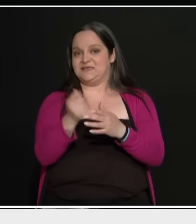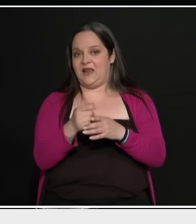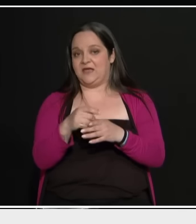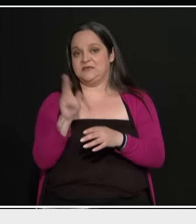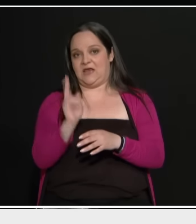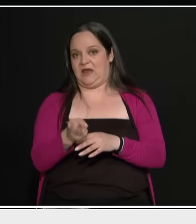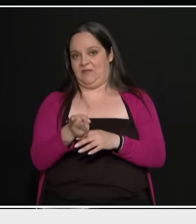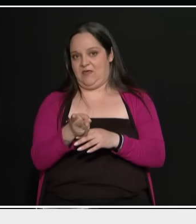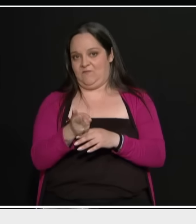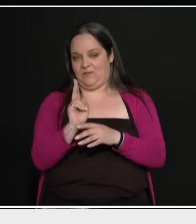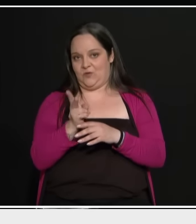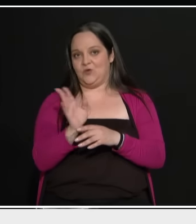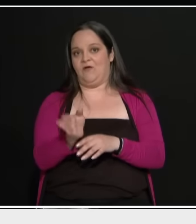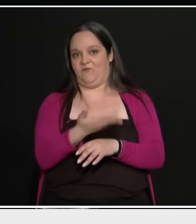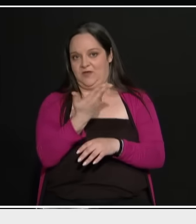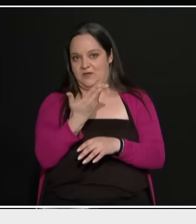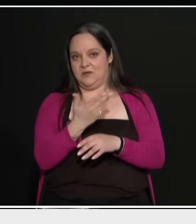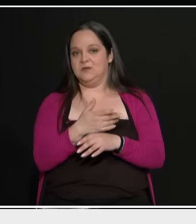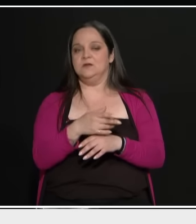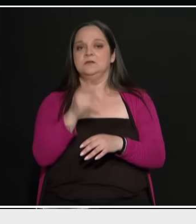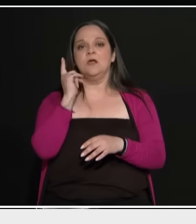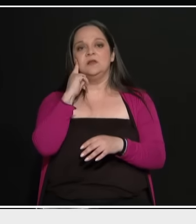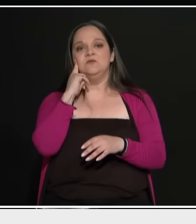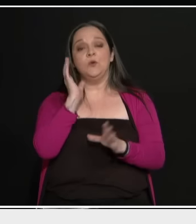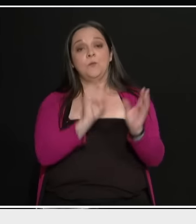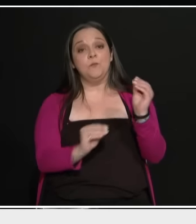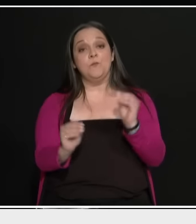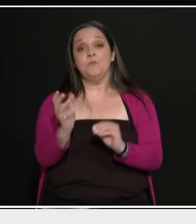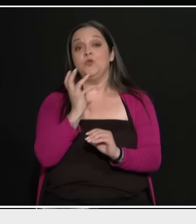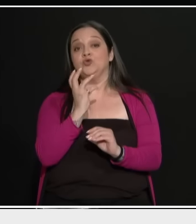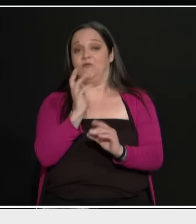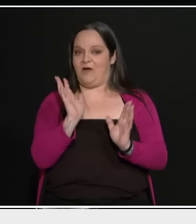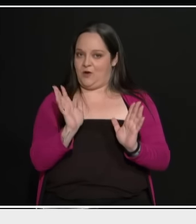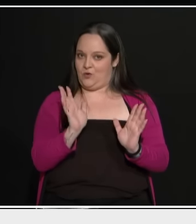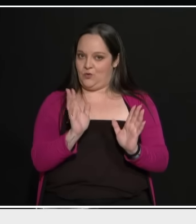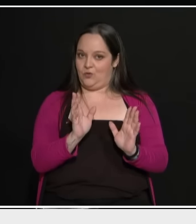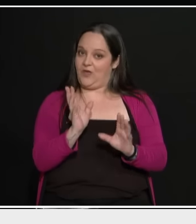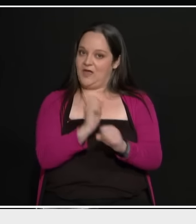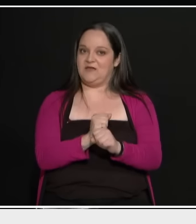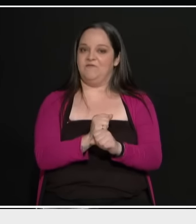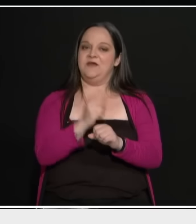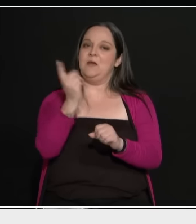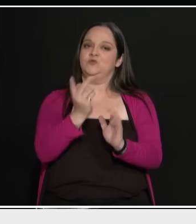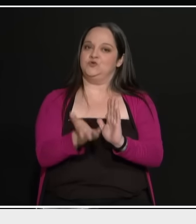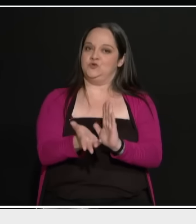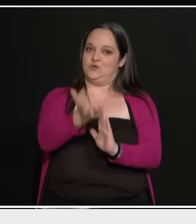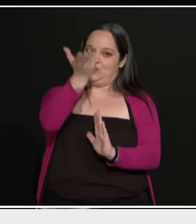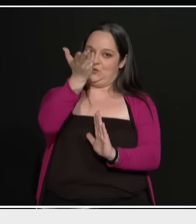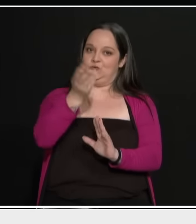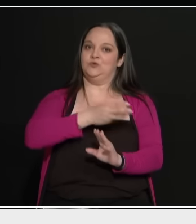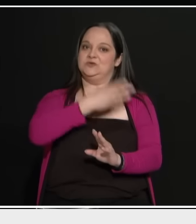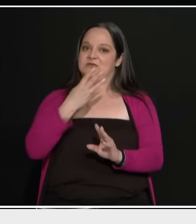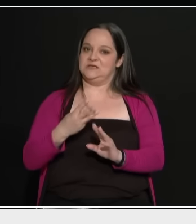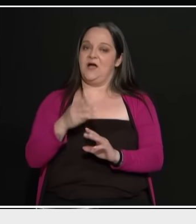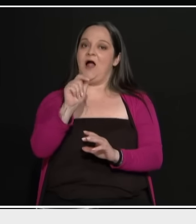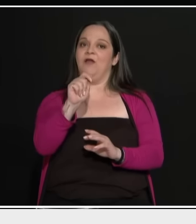θέση του, γιατί θα καταλάβουν ότι αν είχαν πάλι ένα πιο σοβαρό, θα μπορούσαν να ανεβάσουν το ποσοστό. Και ο Ανδρουλάκης που ήθελε να είναι δεύτερο